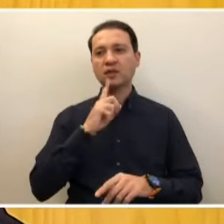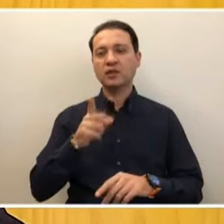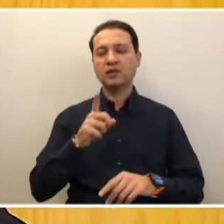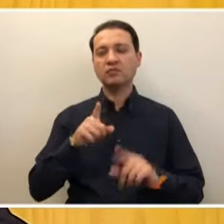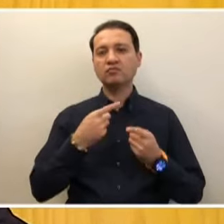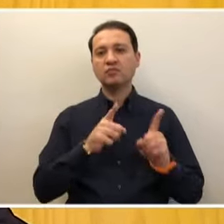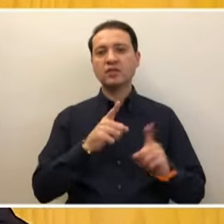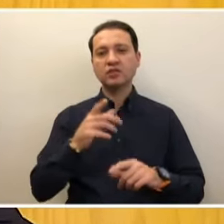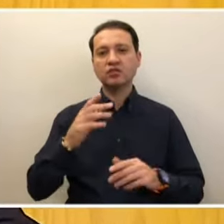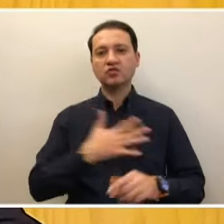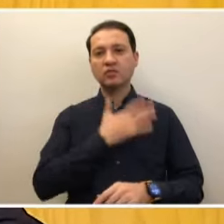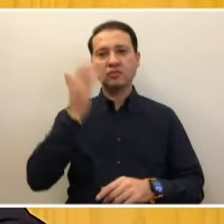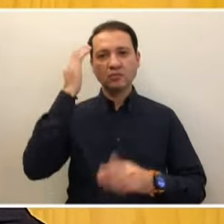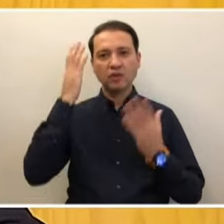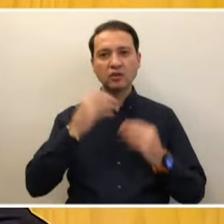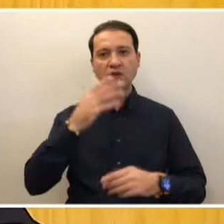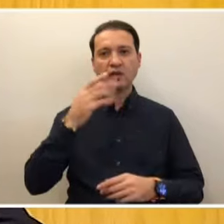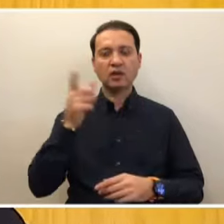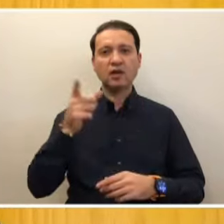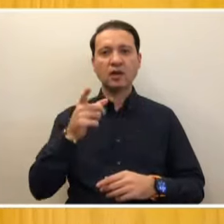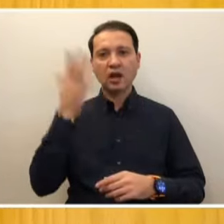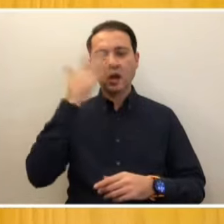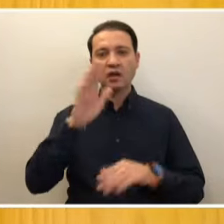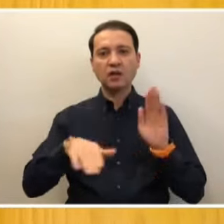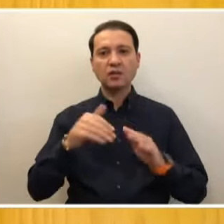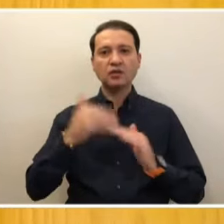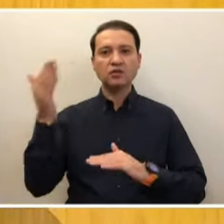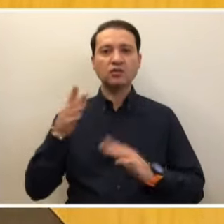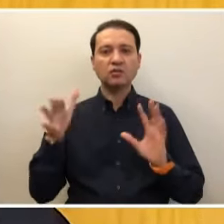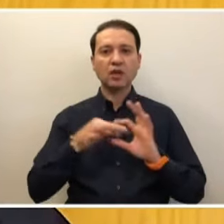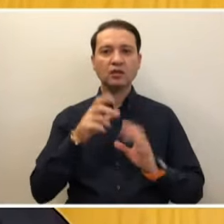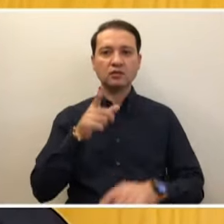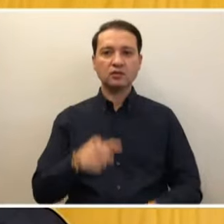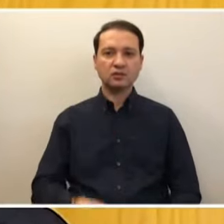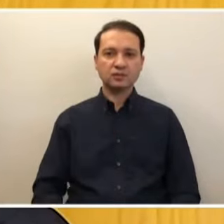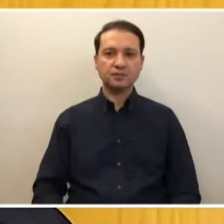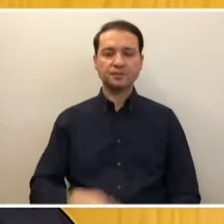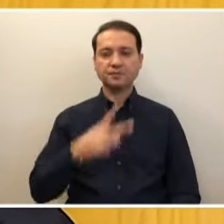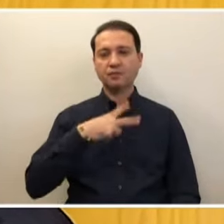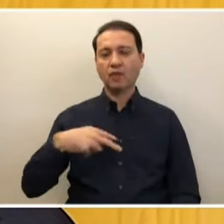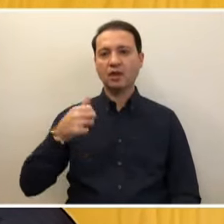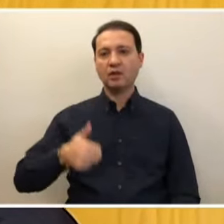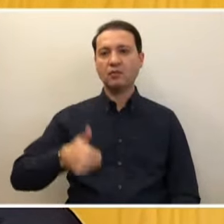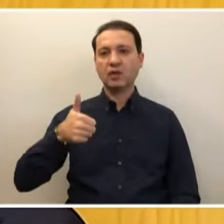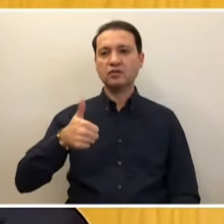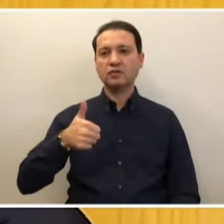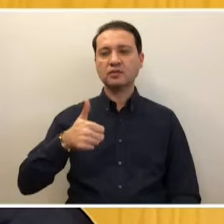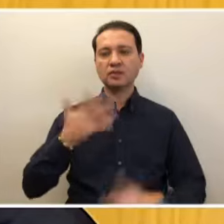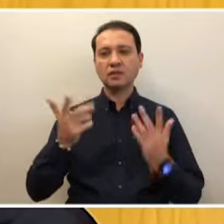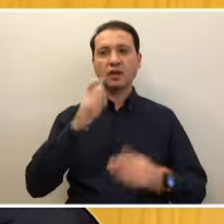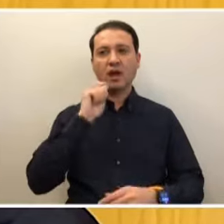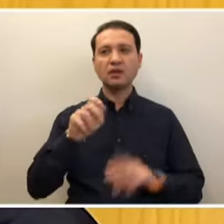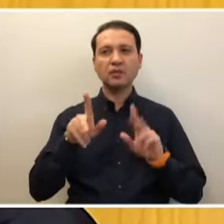'nin başını çektiği kara kampanyanın dış bağlantılı mahsulüdür. Belediye başkanları ya adam gibi